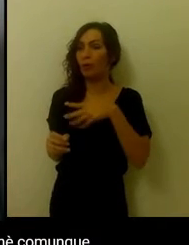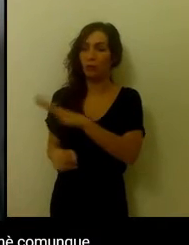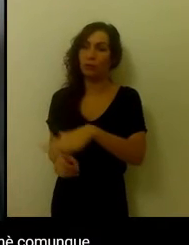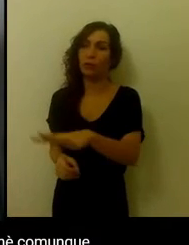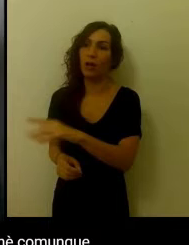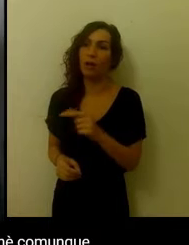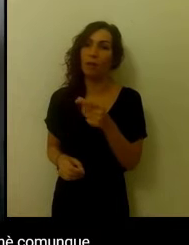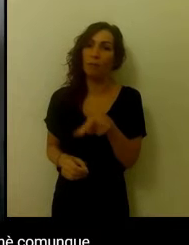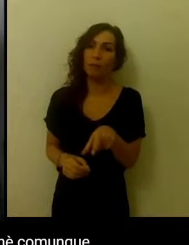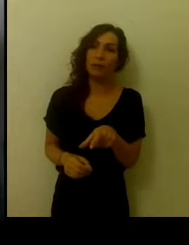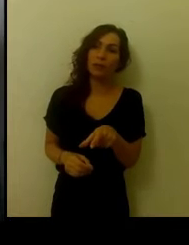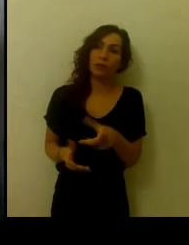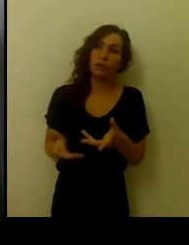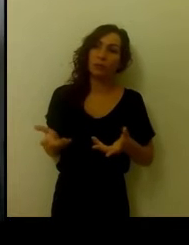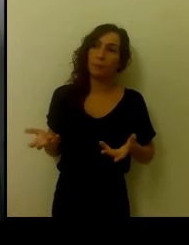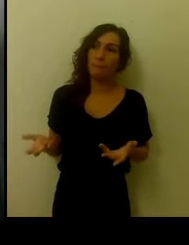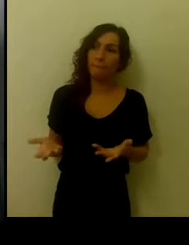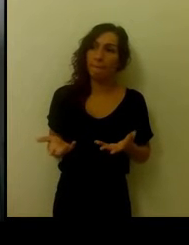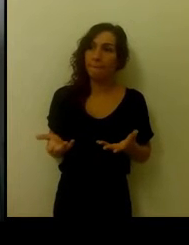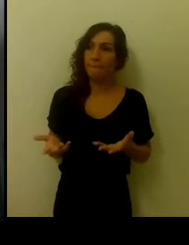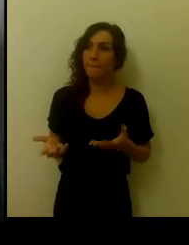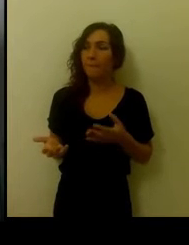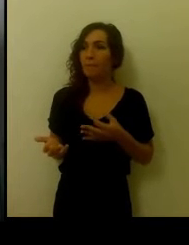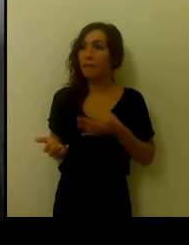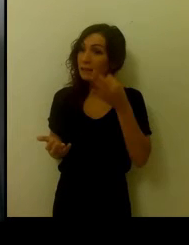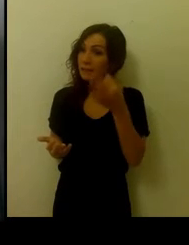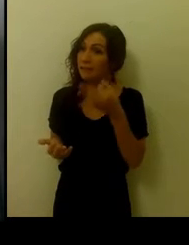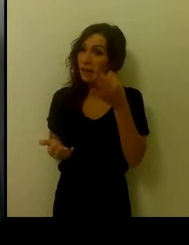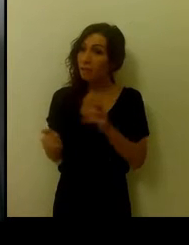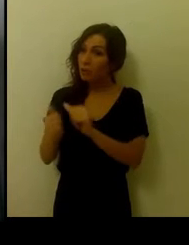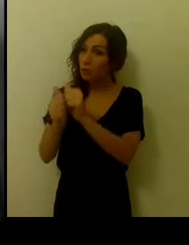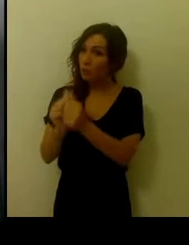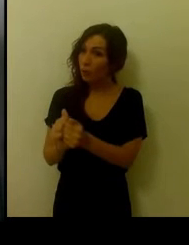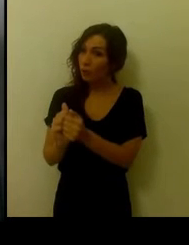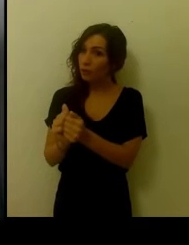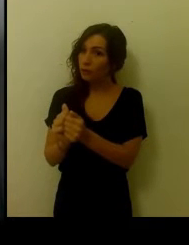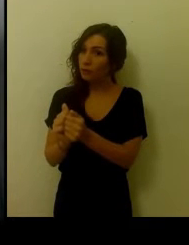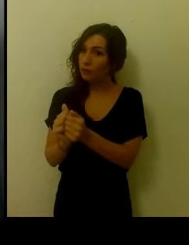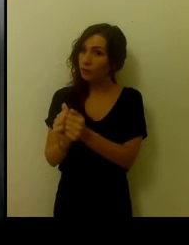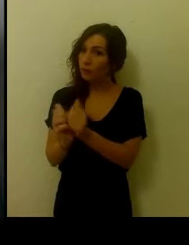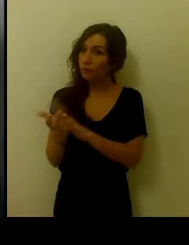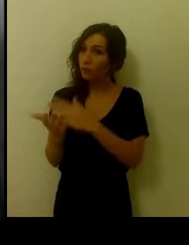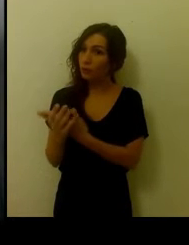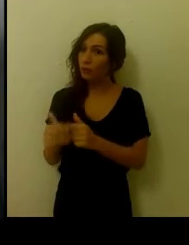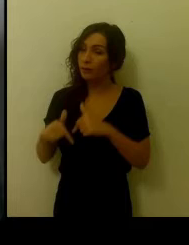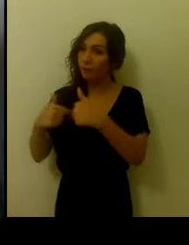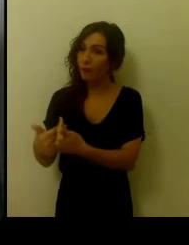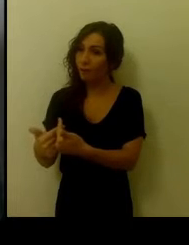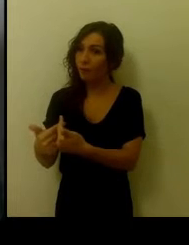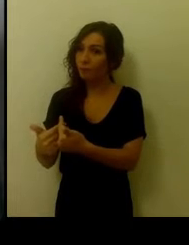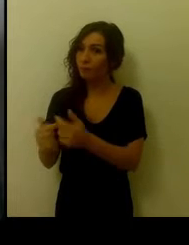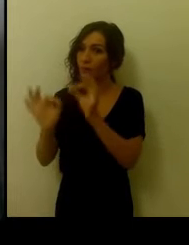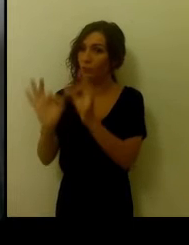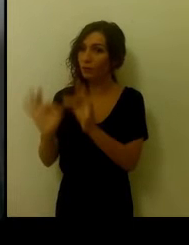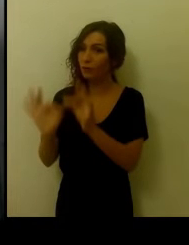comunque non sempre allo sport è dato il giusto valore, e